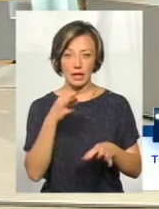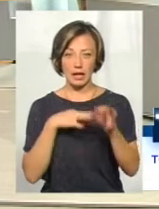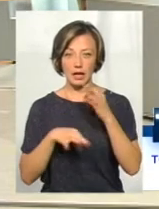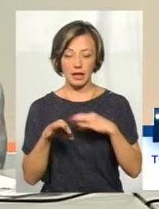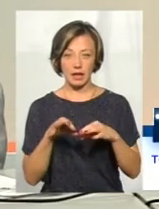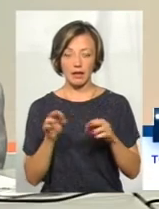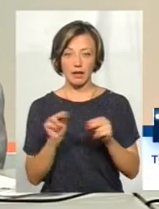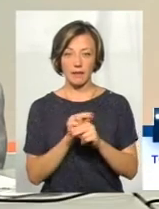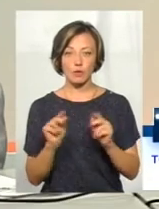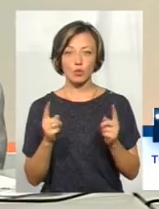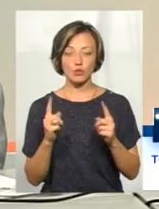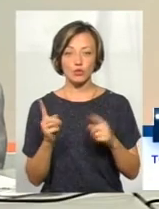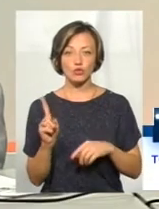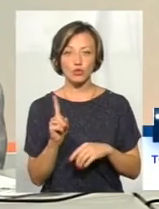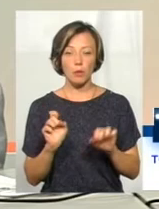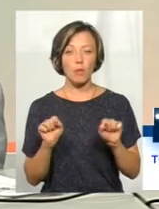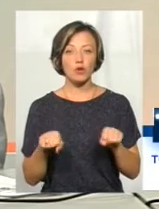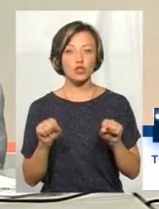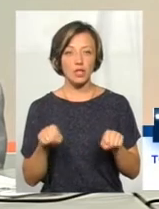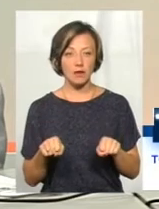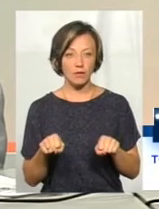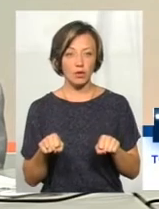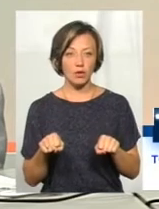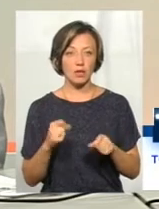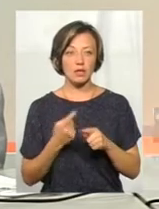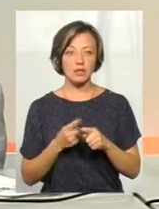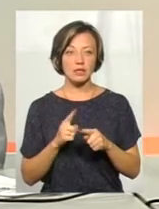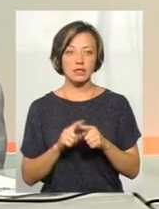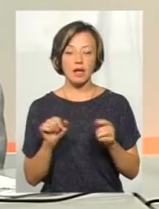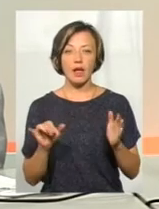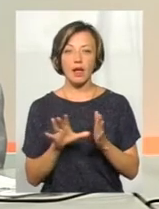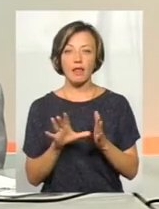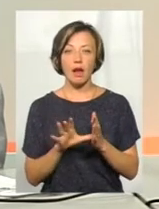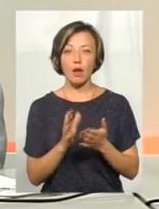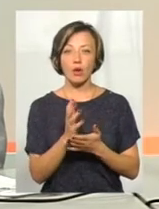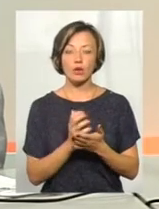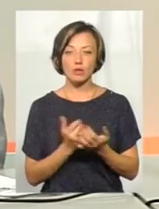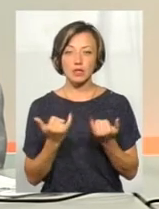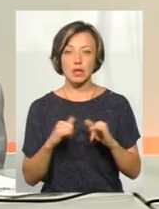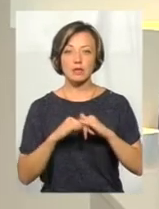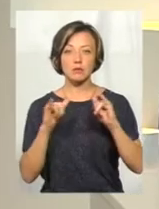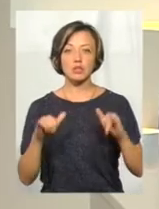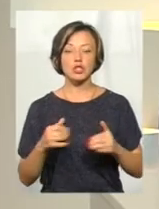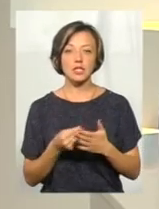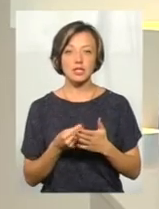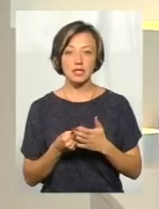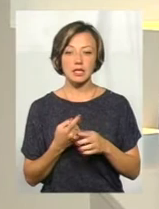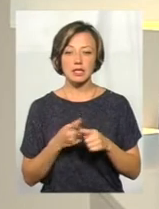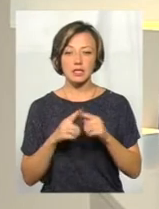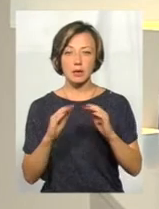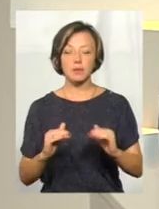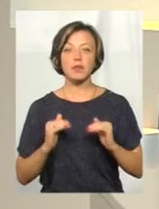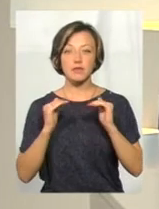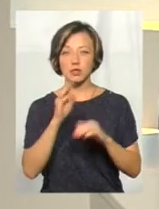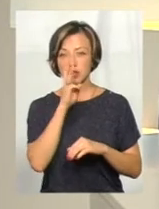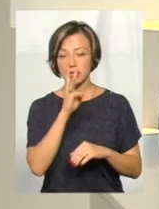можливо, це енергоресурси, зараз вони збільшились в ціні, це підвищення